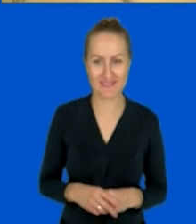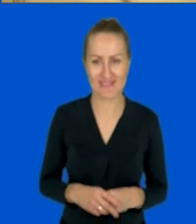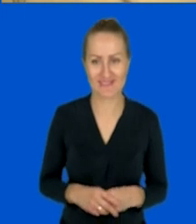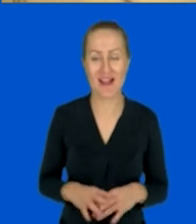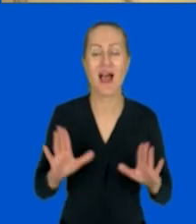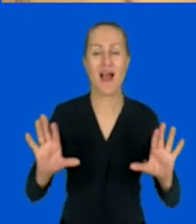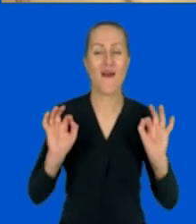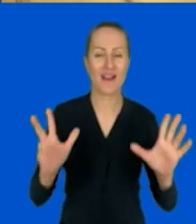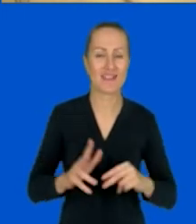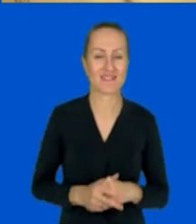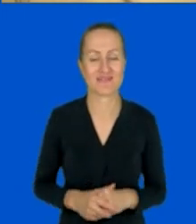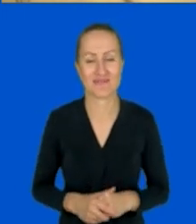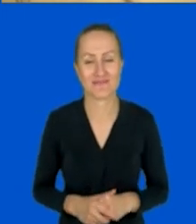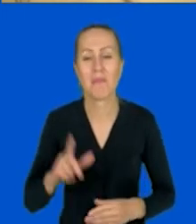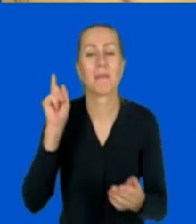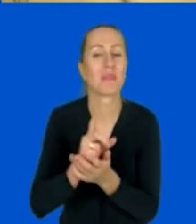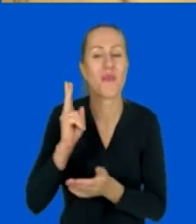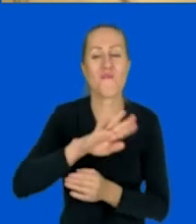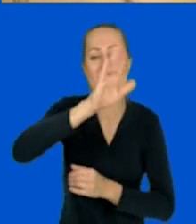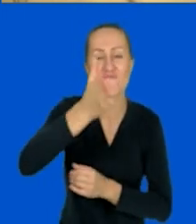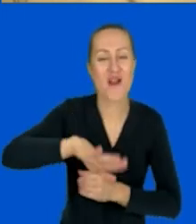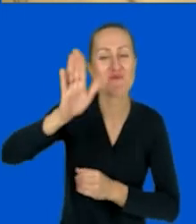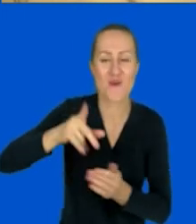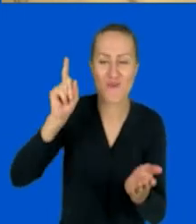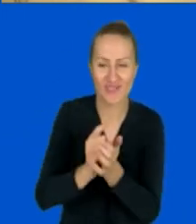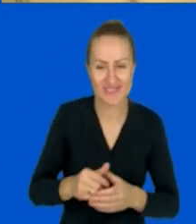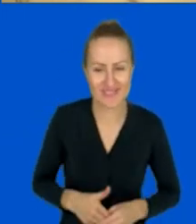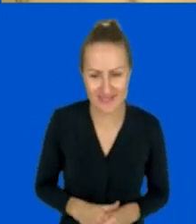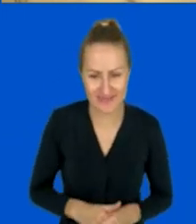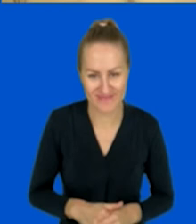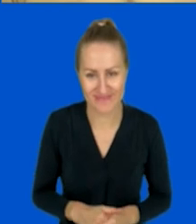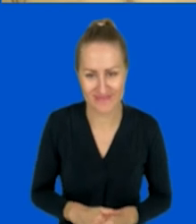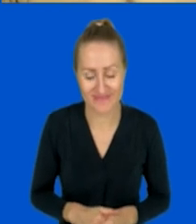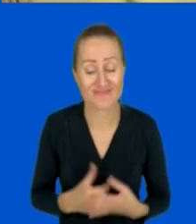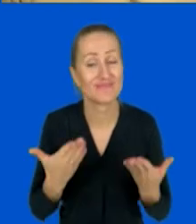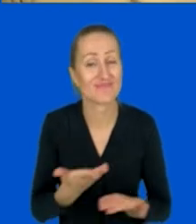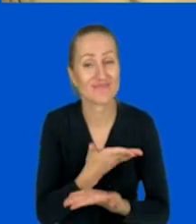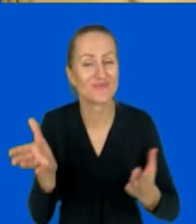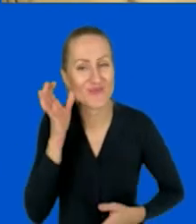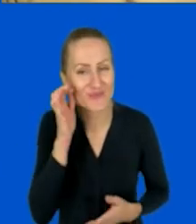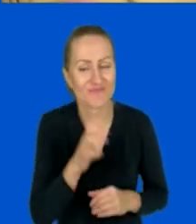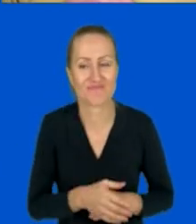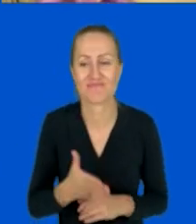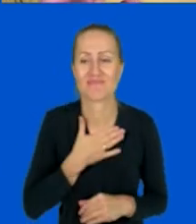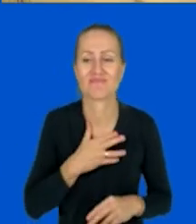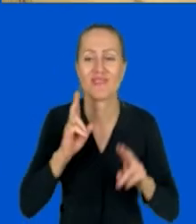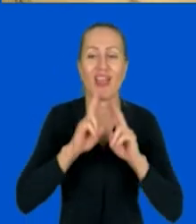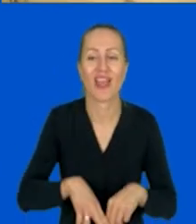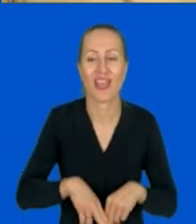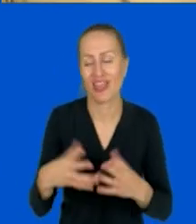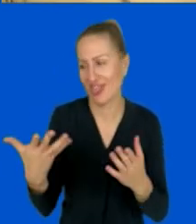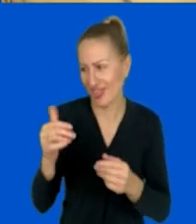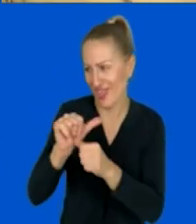Okej. Cięski zespół to wielbłądy, proszę Państwa. Słuchajcie, zostało nam, zostało nam 11